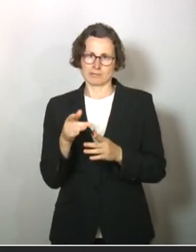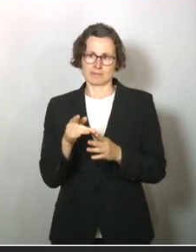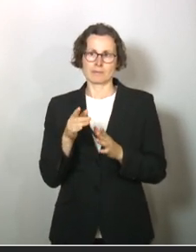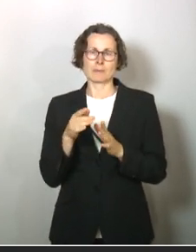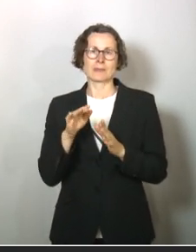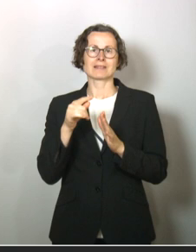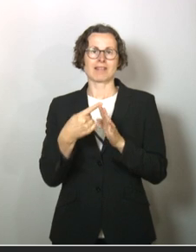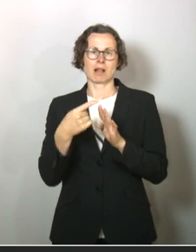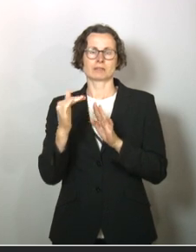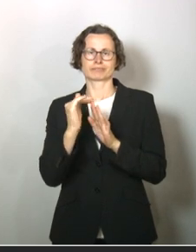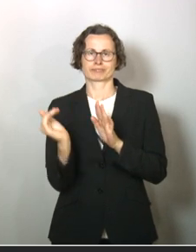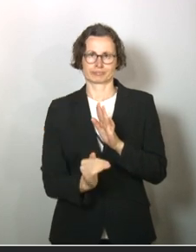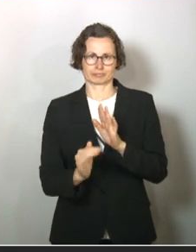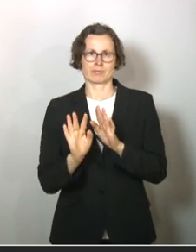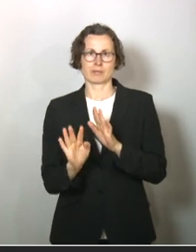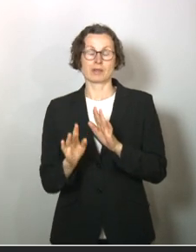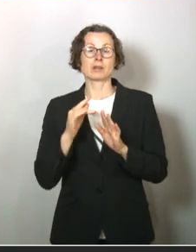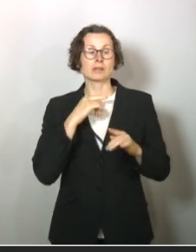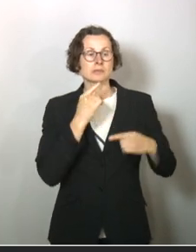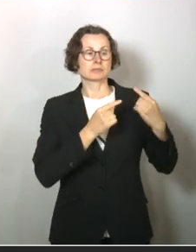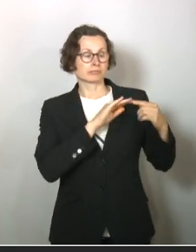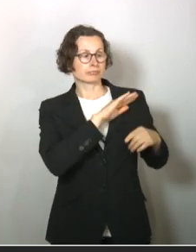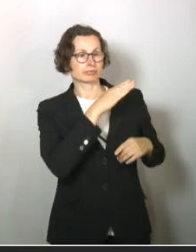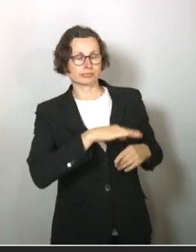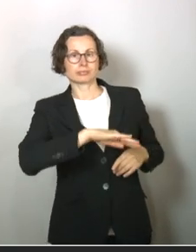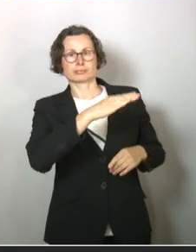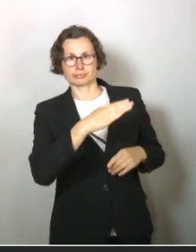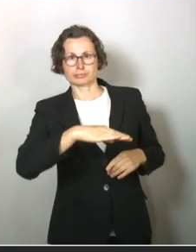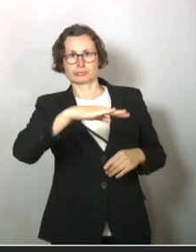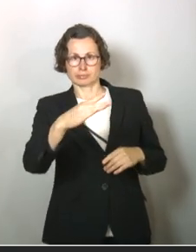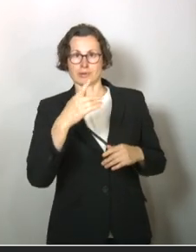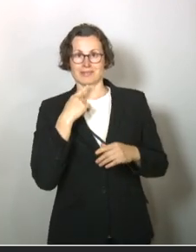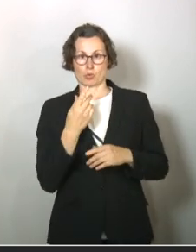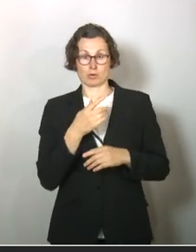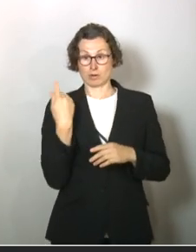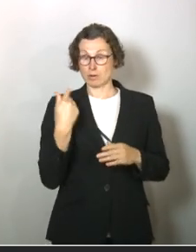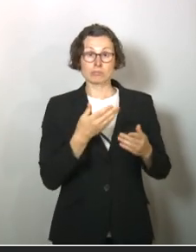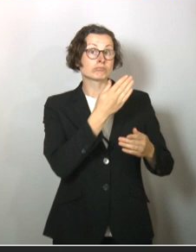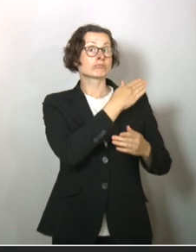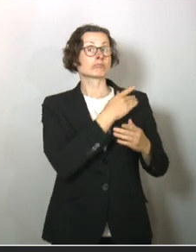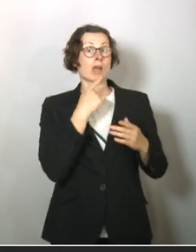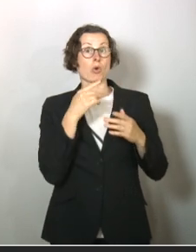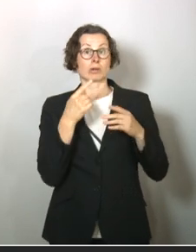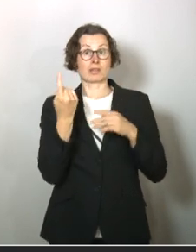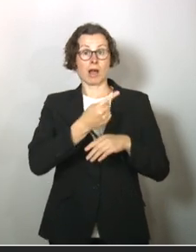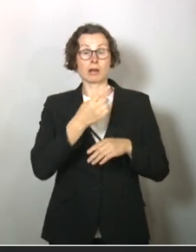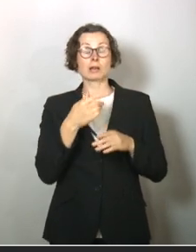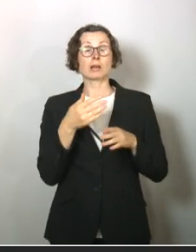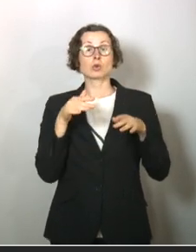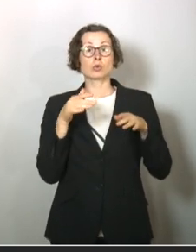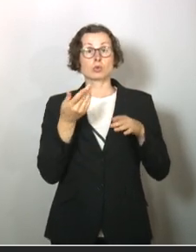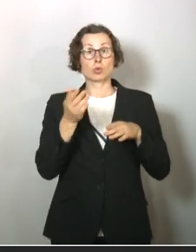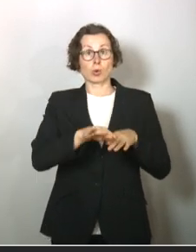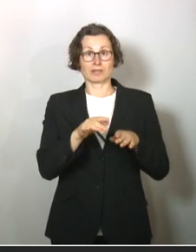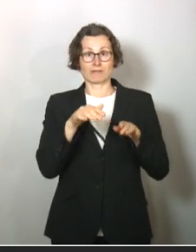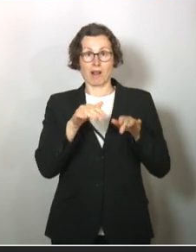weit darunter. Und nach Jahren, in denen die Zahl der Todesfälle durch Influenza hoch war, wie zum Beispiel 2018, nach Zählung des Robert